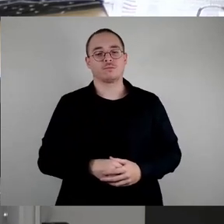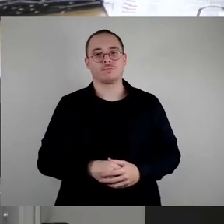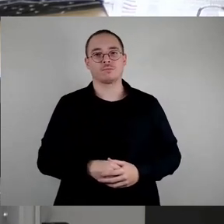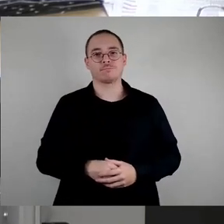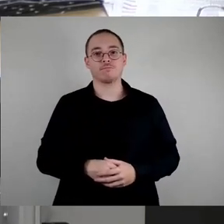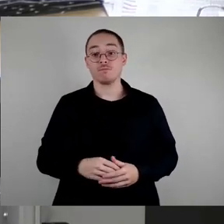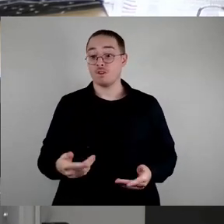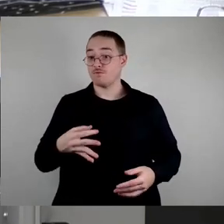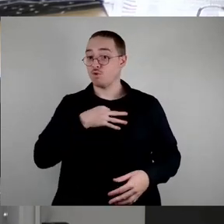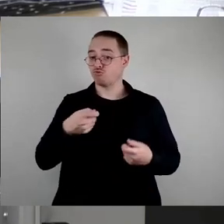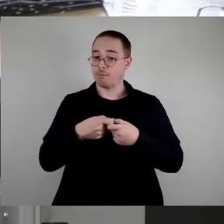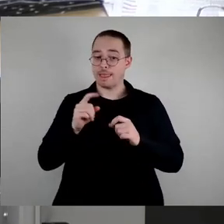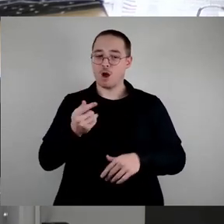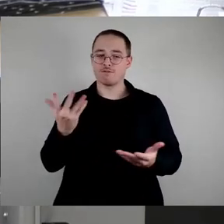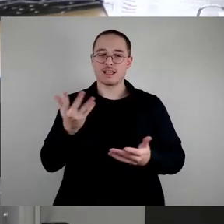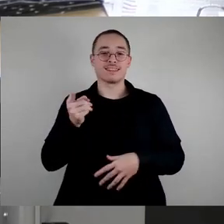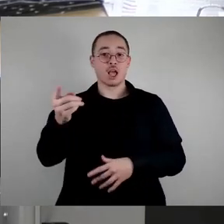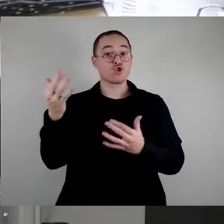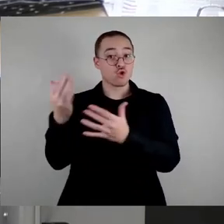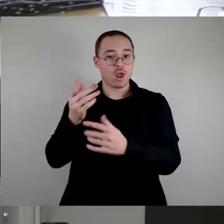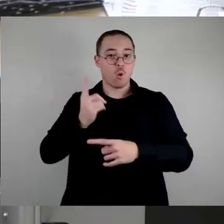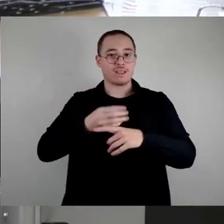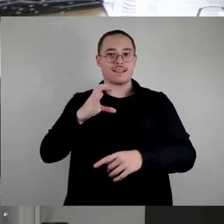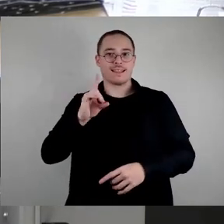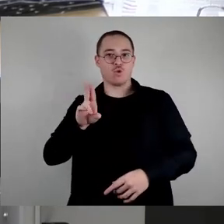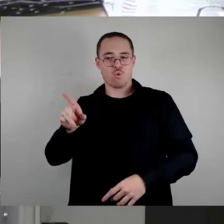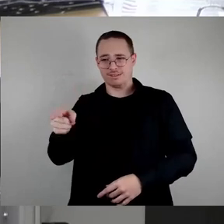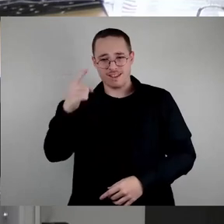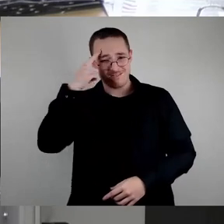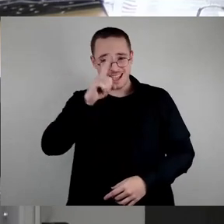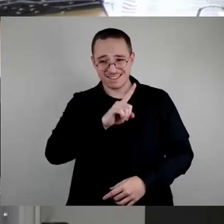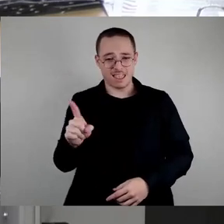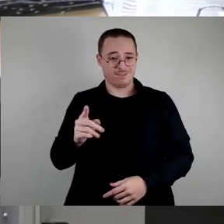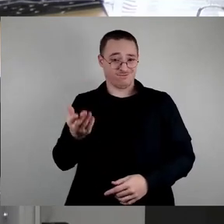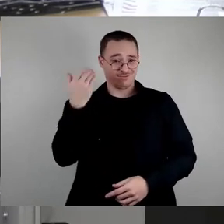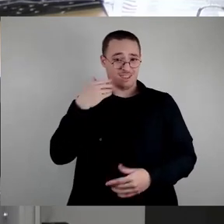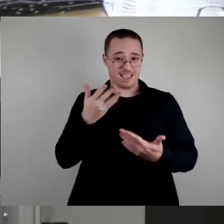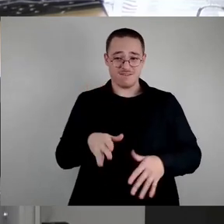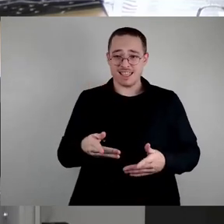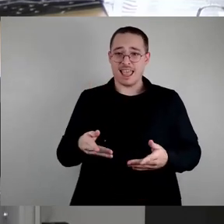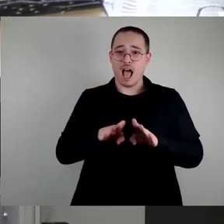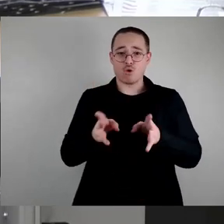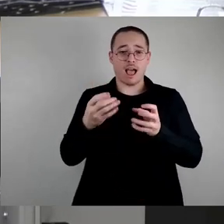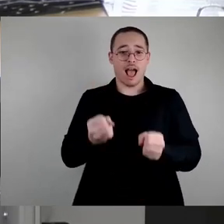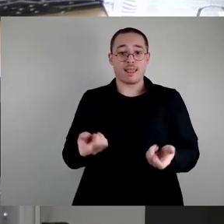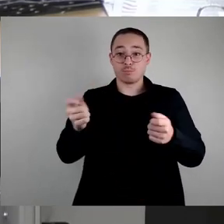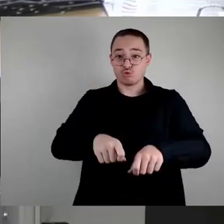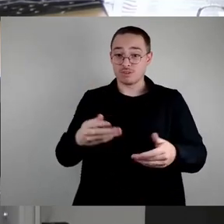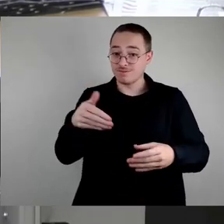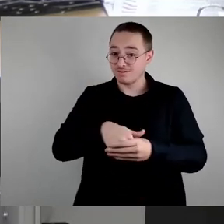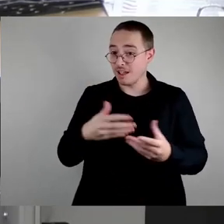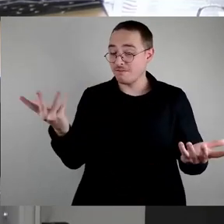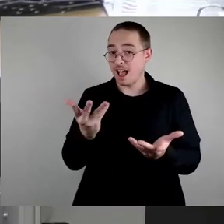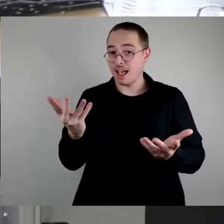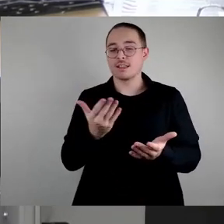Grüne und CDU gar nicht wissen, was sie im Haushalt beschlossen haben, nämlich 11 Euro pro Einwohner und Einwohnerin und nicht